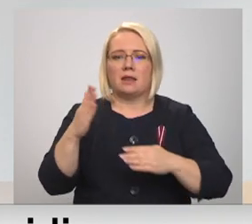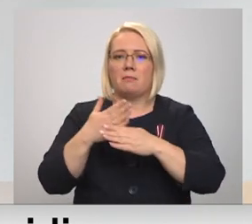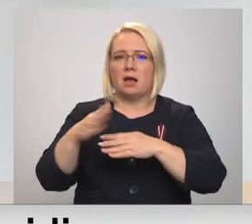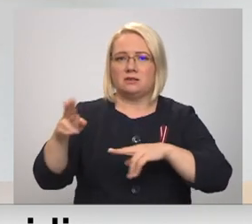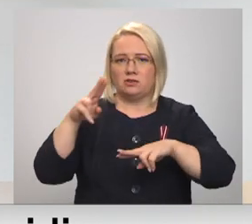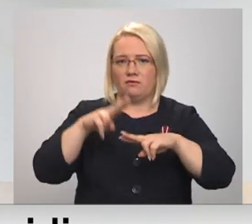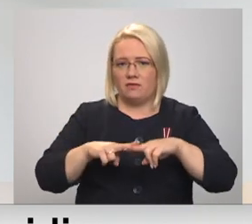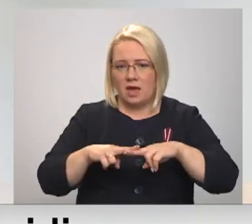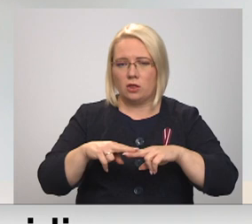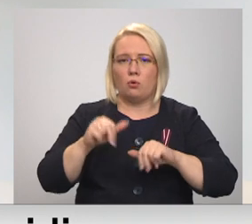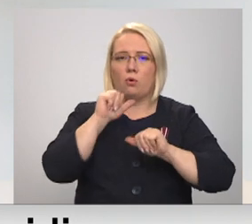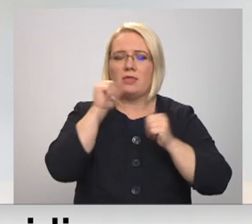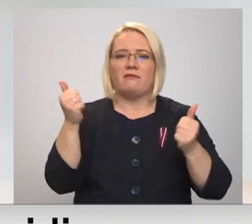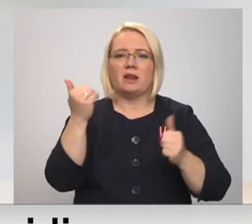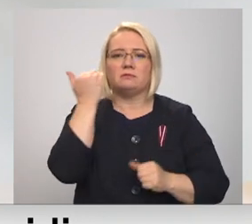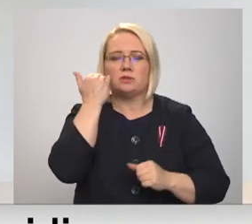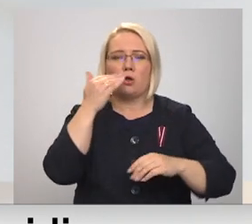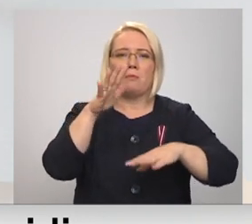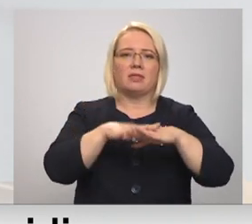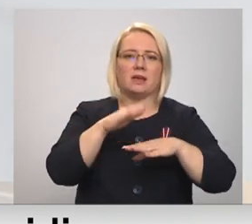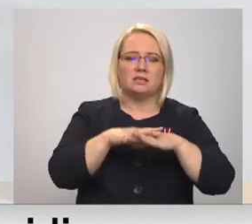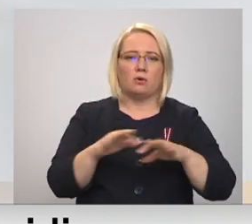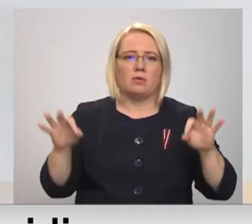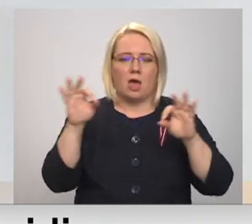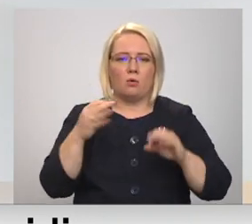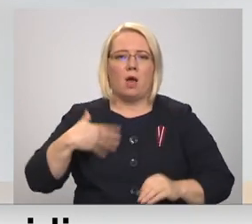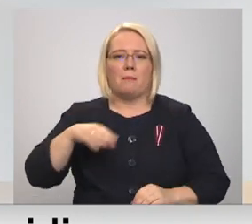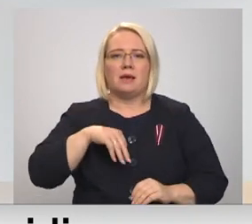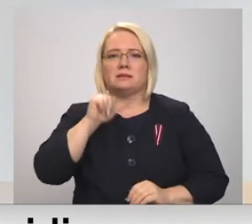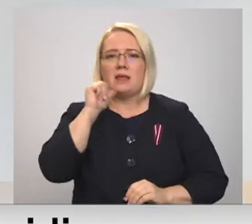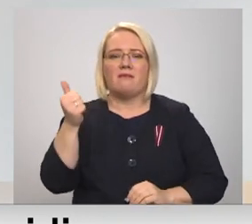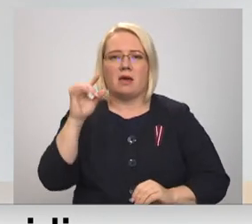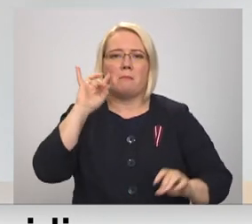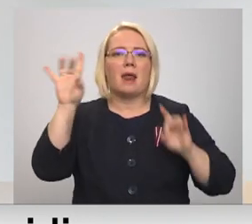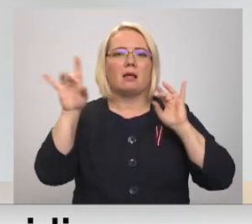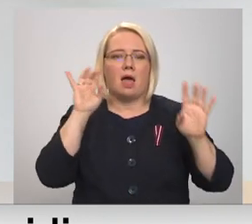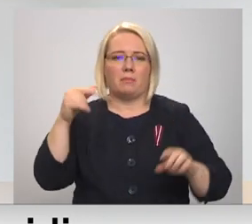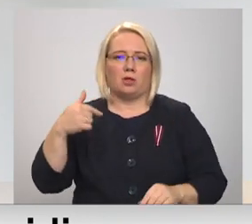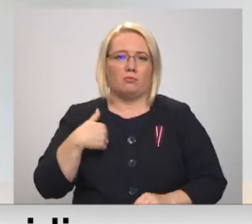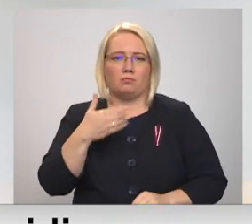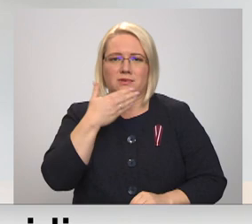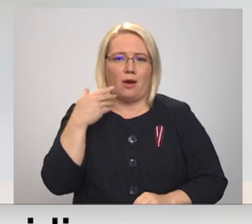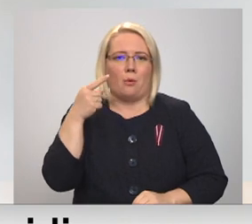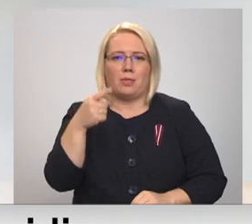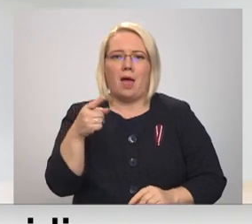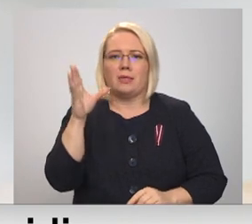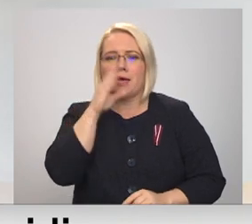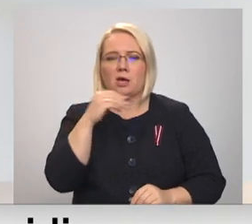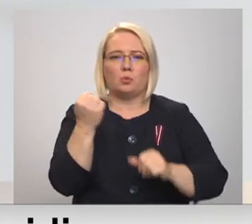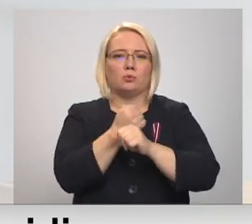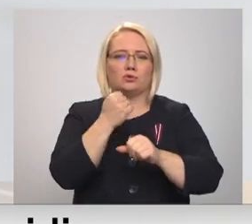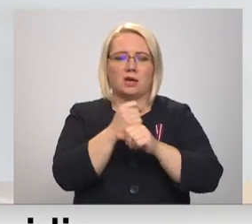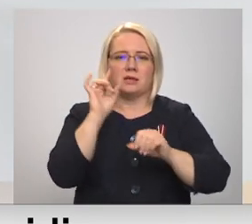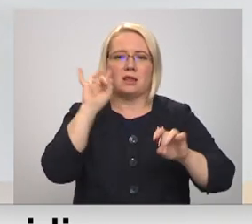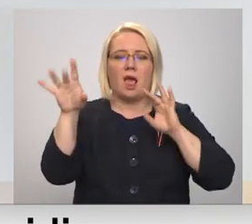nevarēsim nosaukt ne par tirdziņu, ne par ko. Un mēs nevaram izreklamēties, mums nav tādas iespējas uztaisīt reklāmi,